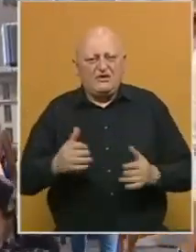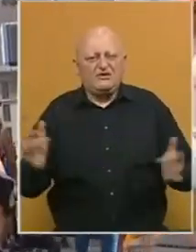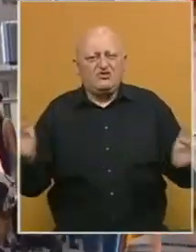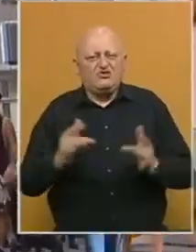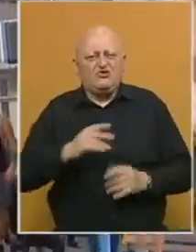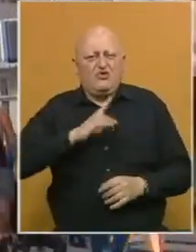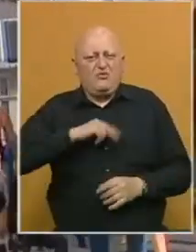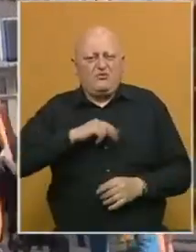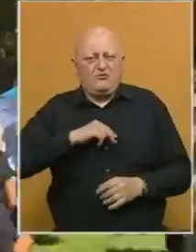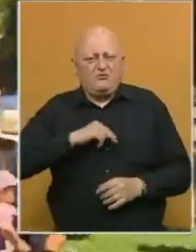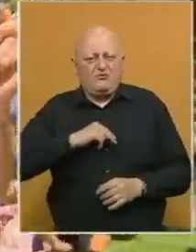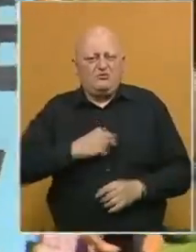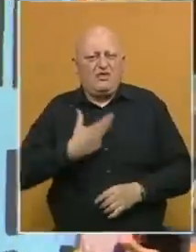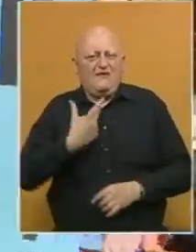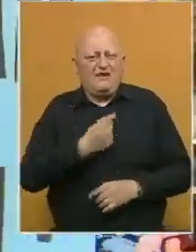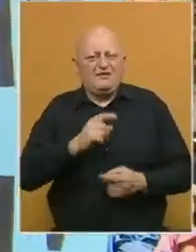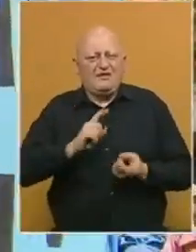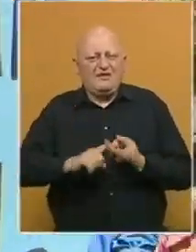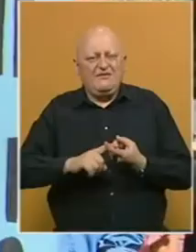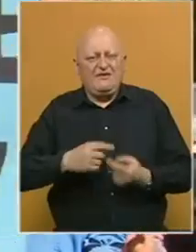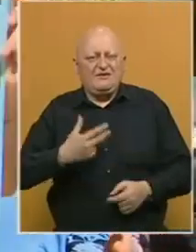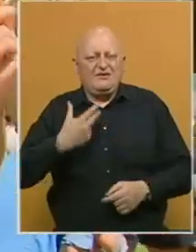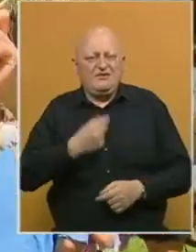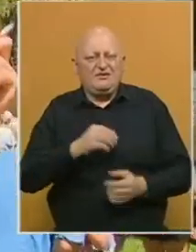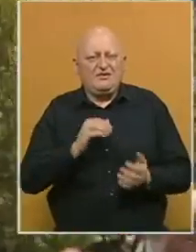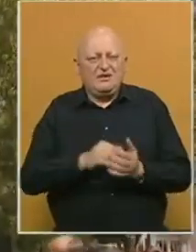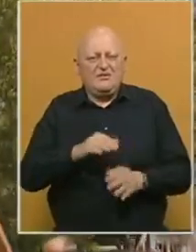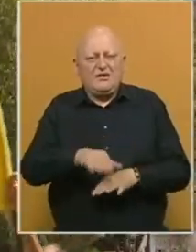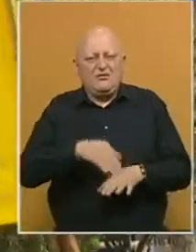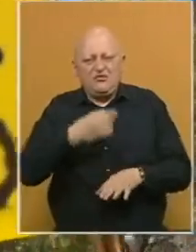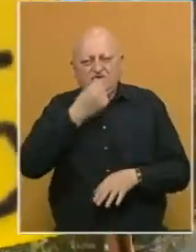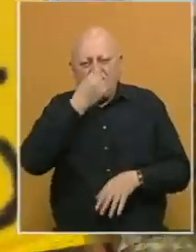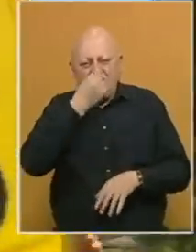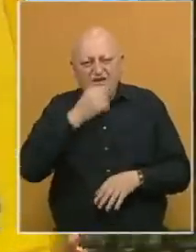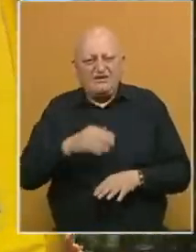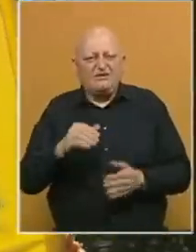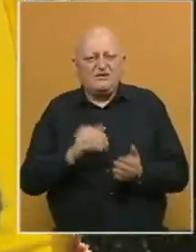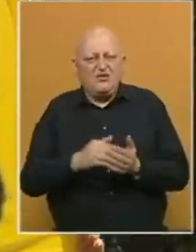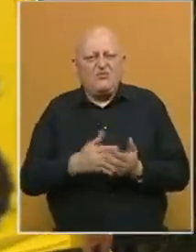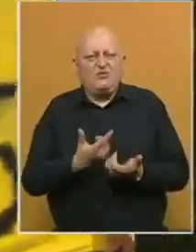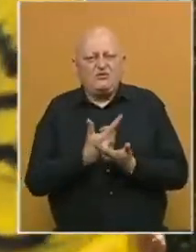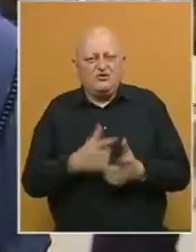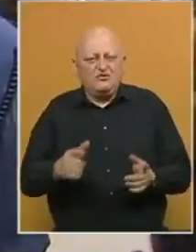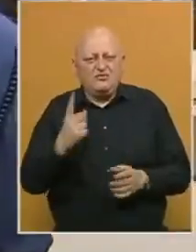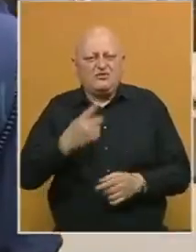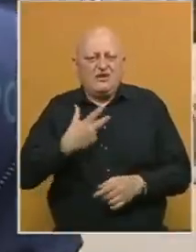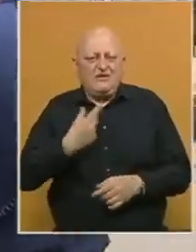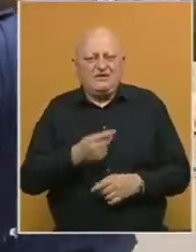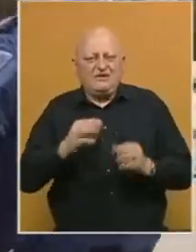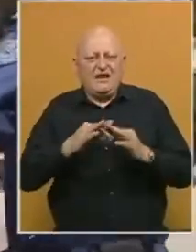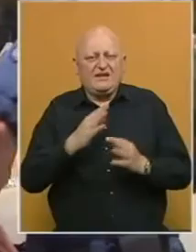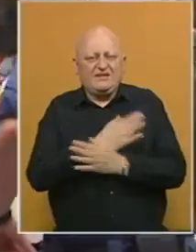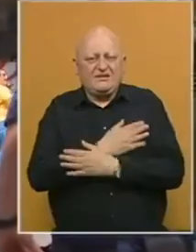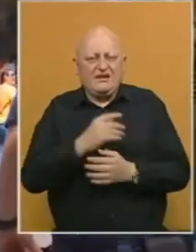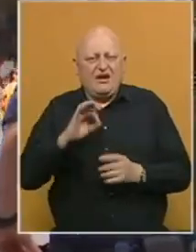osoba, jer su se sukobili s policijom. Vakcinisanje Pfizerovom vakcinom trebalo bi da počne u ponedeljak. Za upotrebu su odobrene i